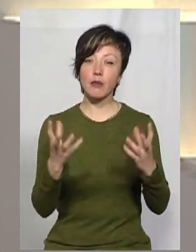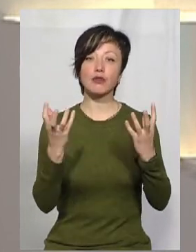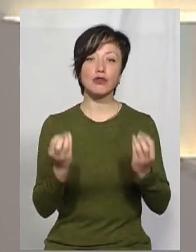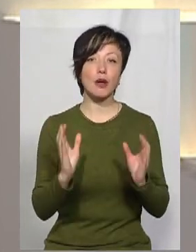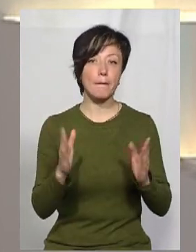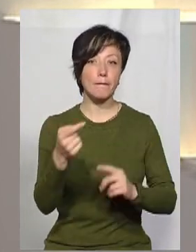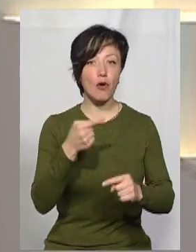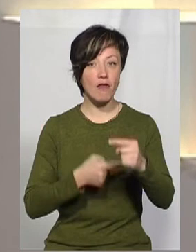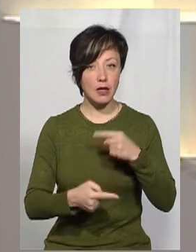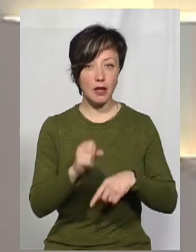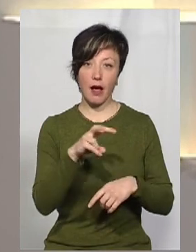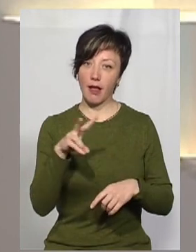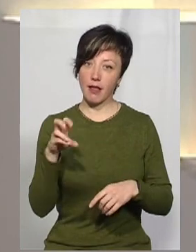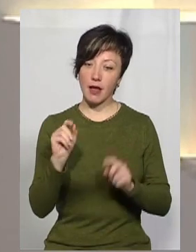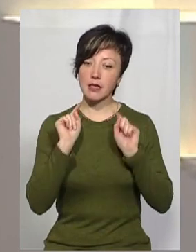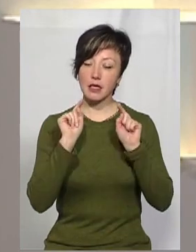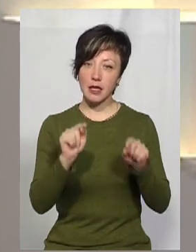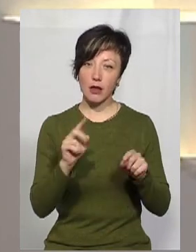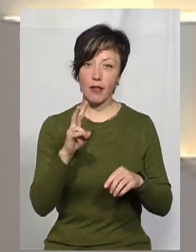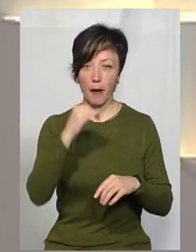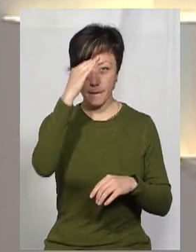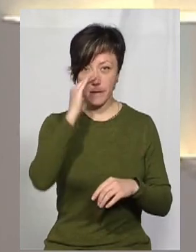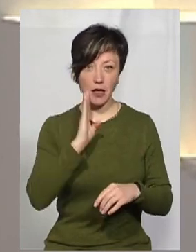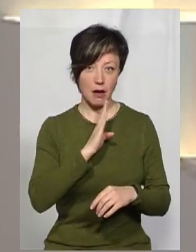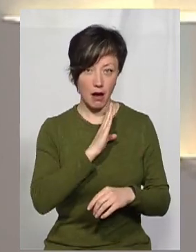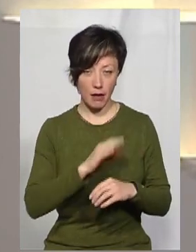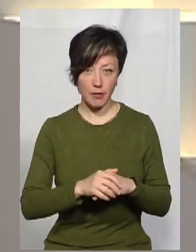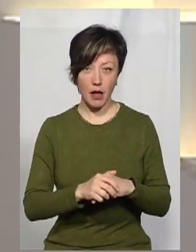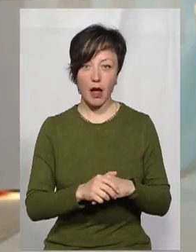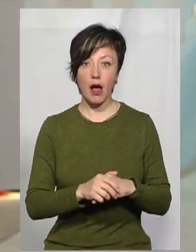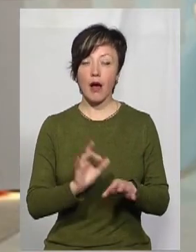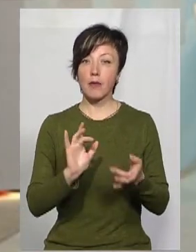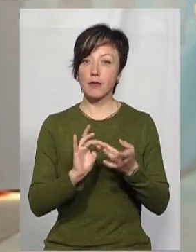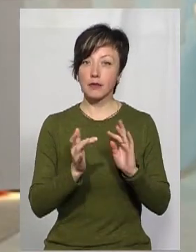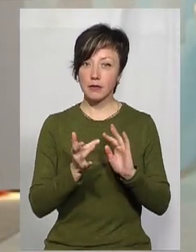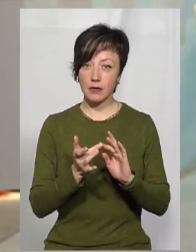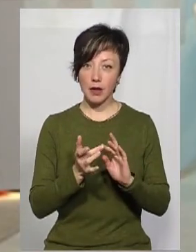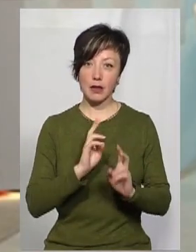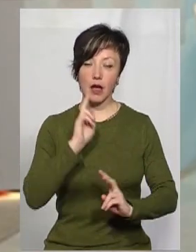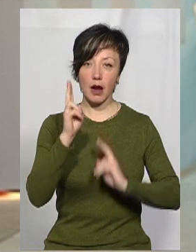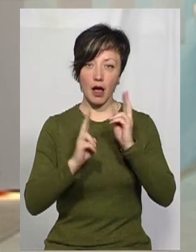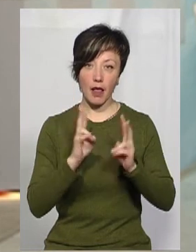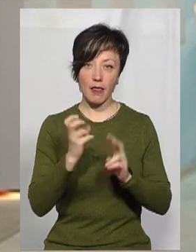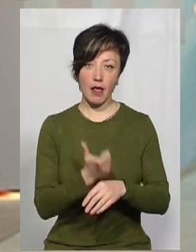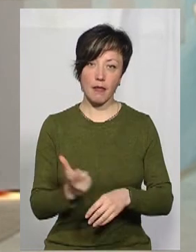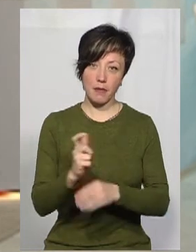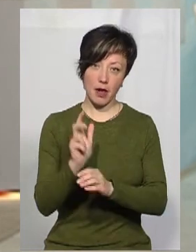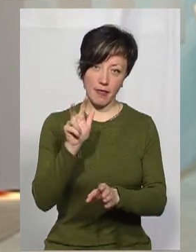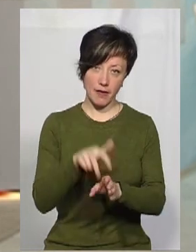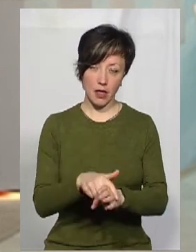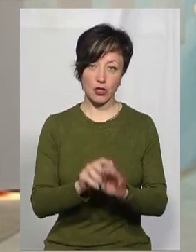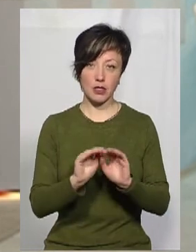повернемось, але вже із акцентом на батьках, бо у соцмережах вони нарікають на надмірне